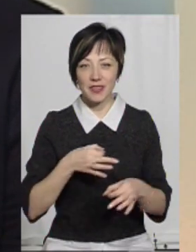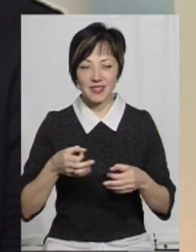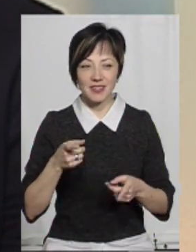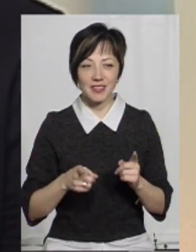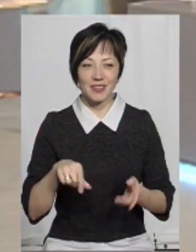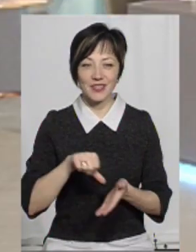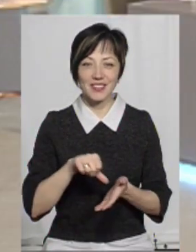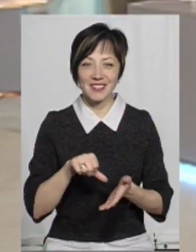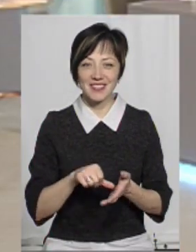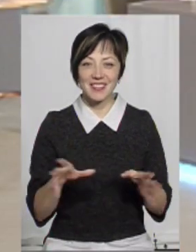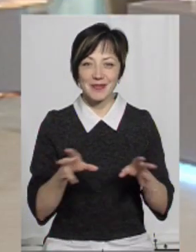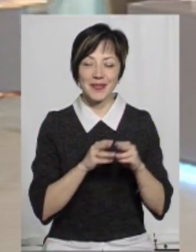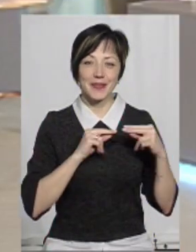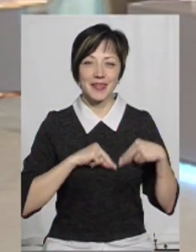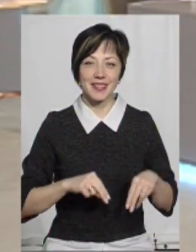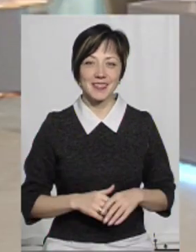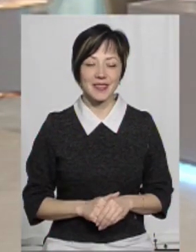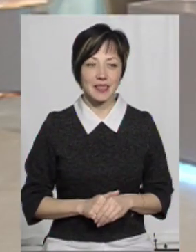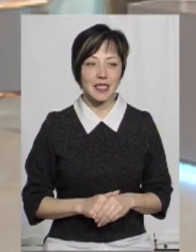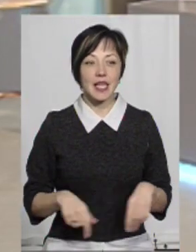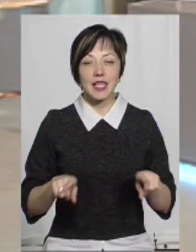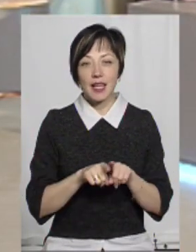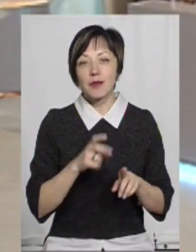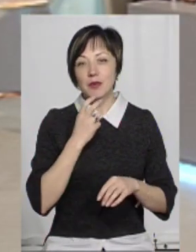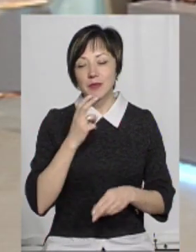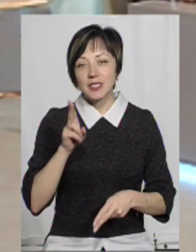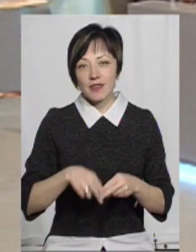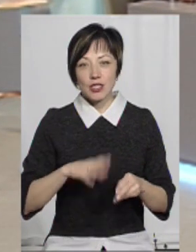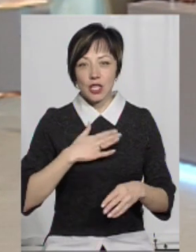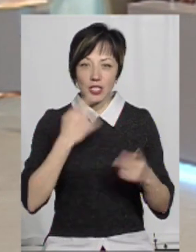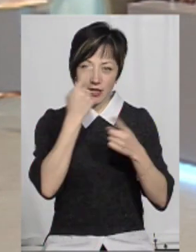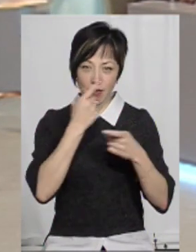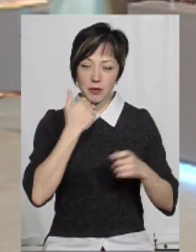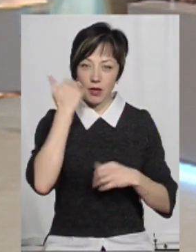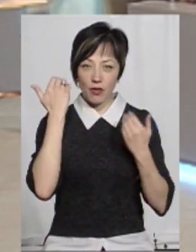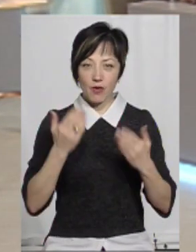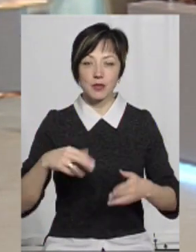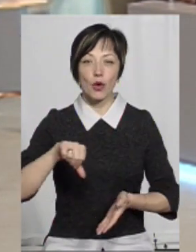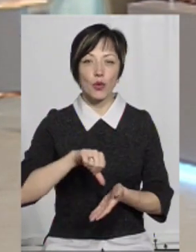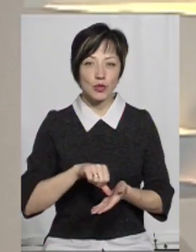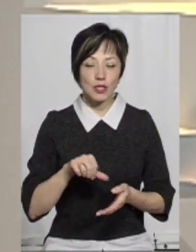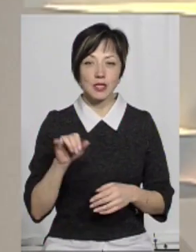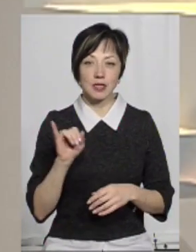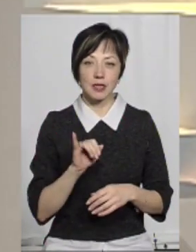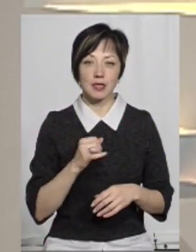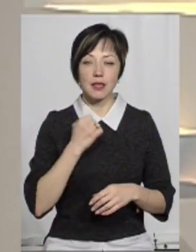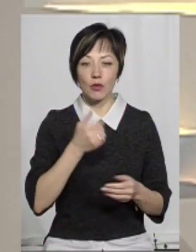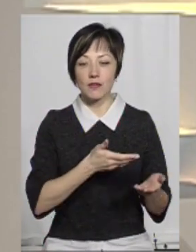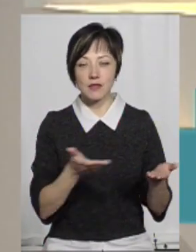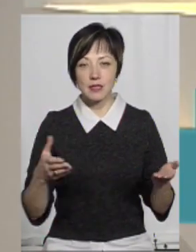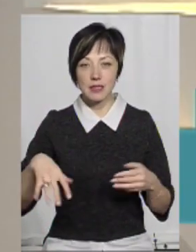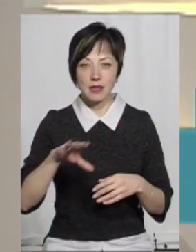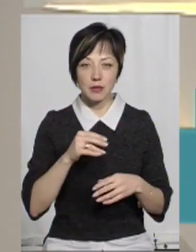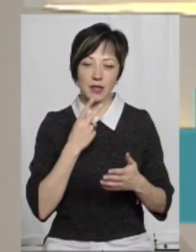звичайно, участь і співпраця. Ну, отак посмішками і завершимо наш ефір. Дякую вам за участь. Дякую